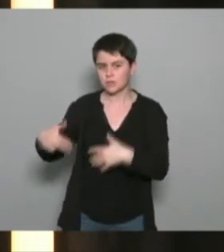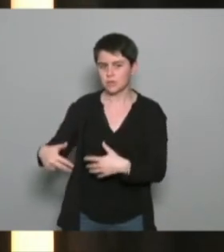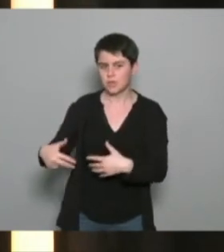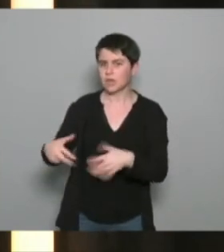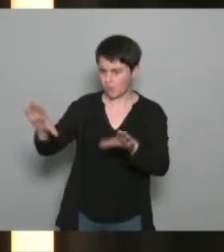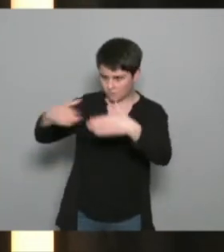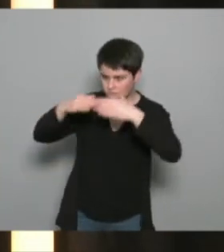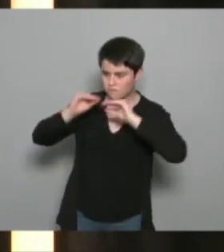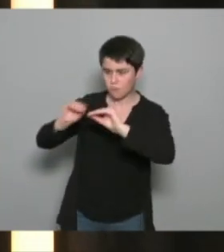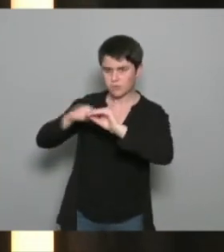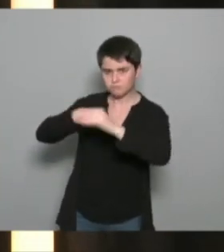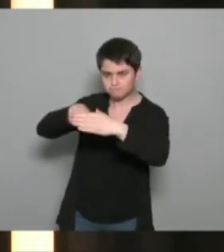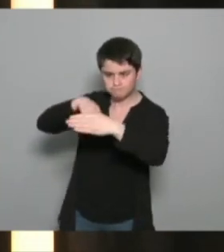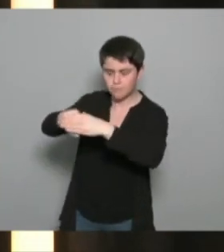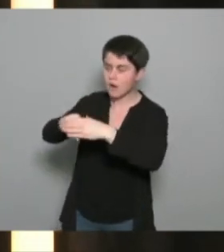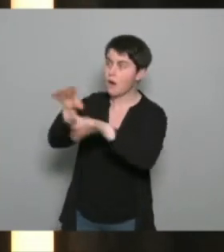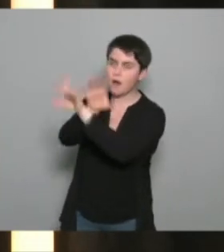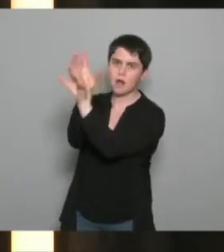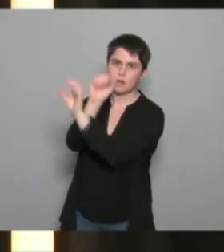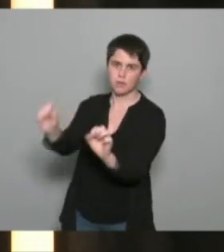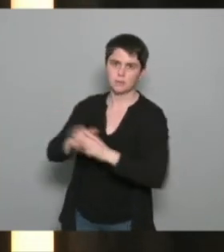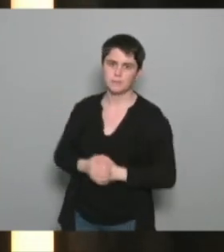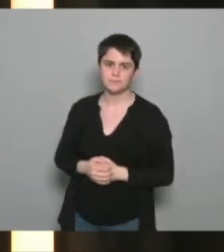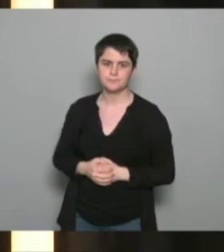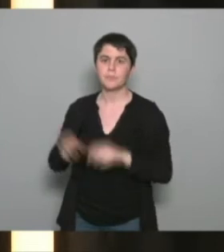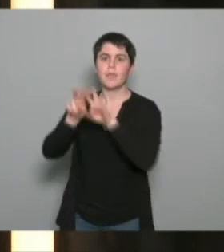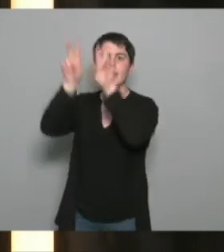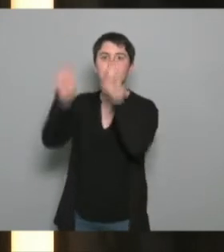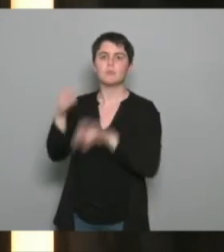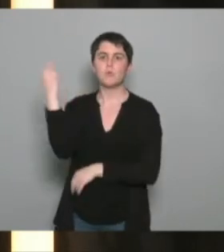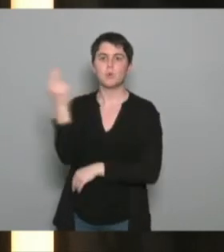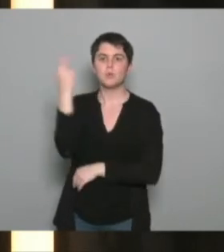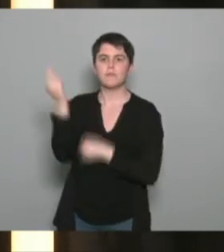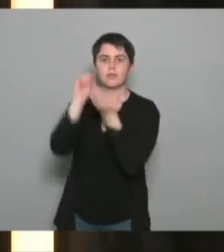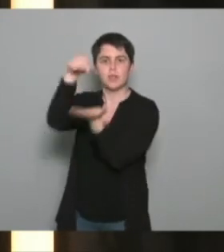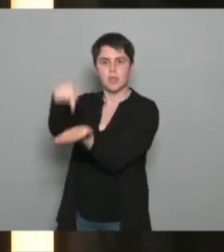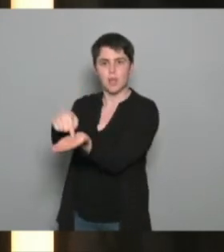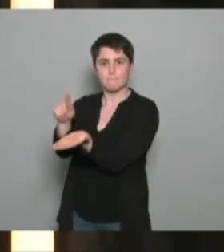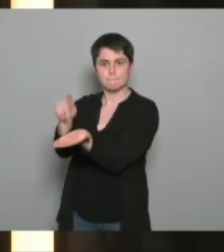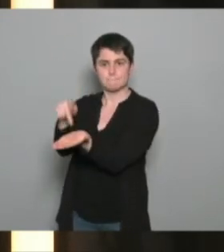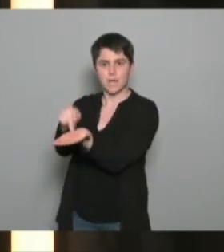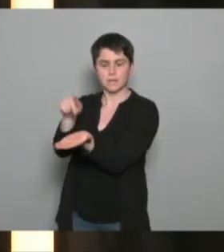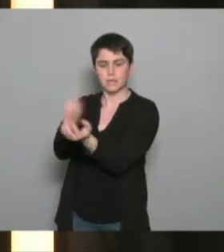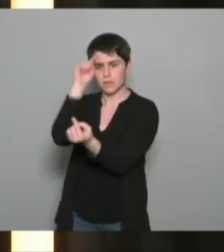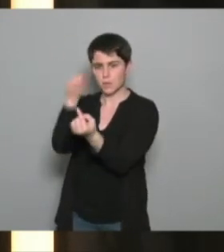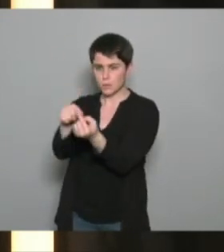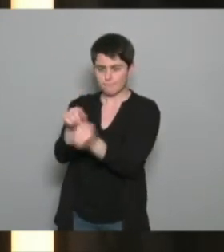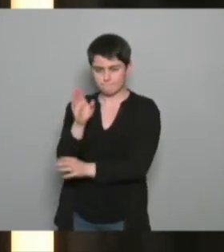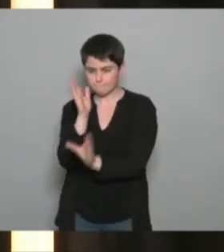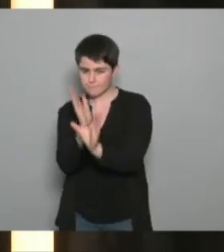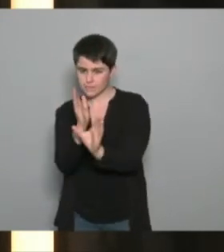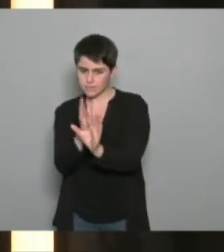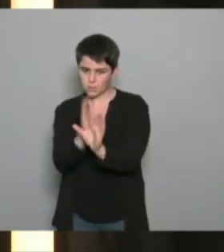formation exceptionnelle c'est un diplôme universitaire à Paris sur l'approche psychopathologique et éducative